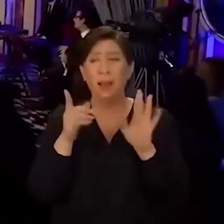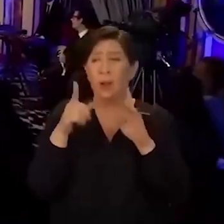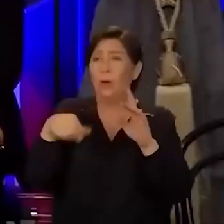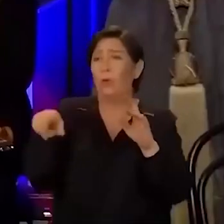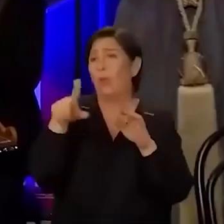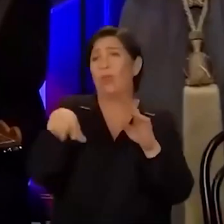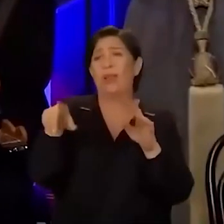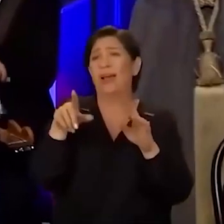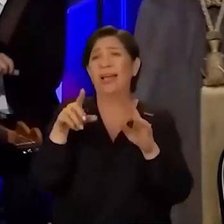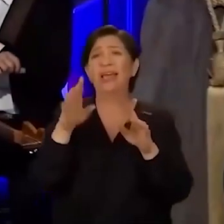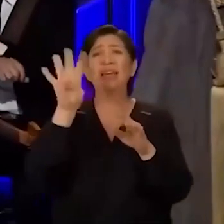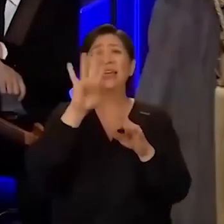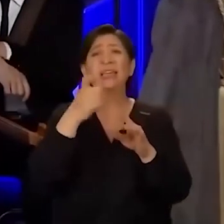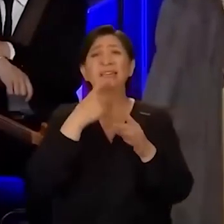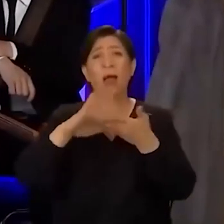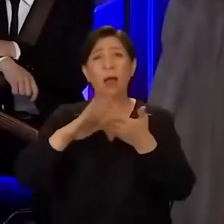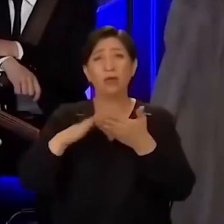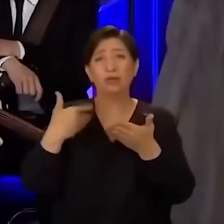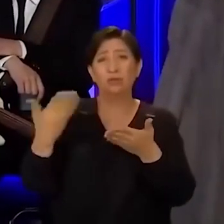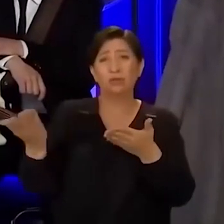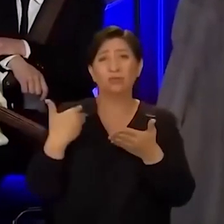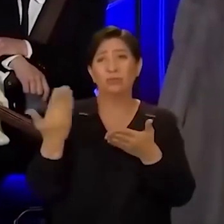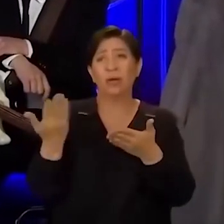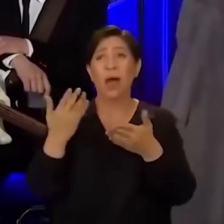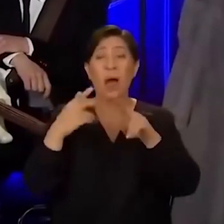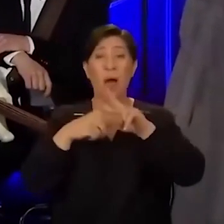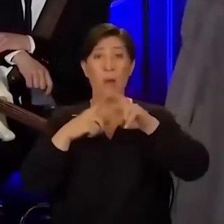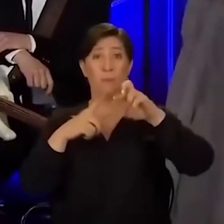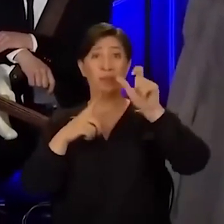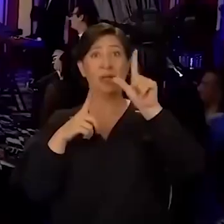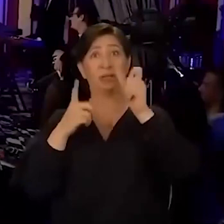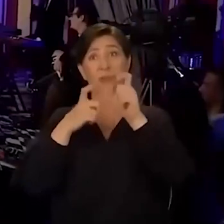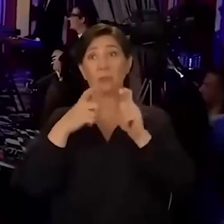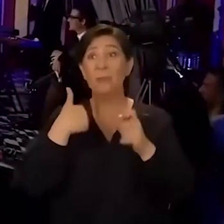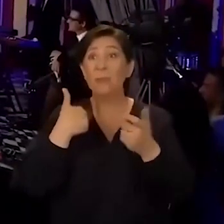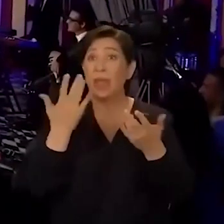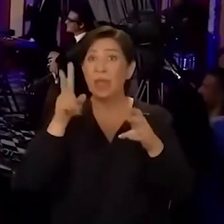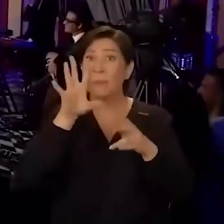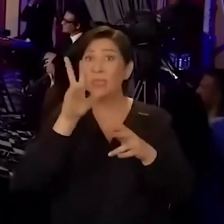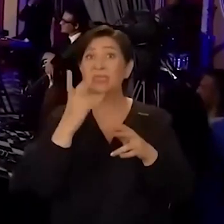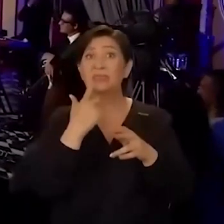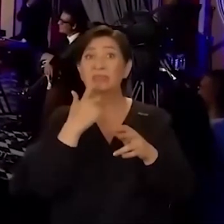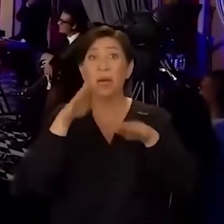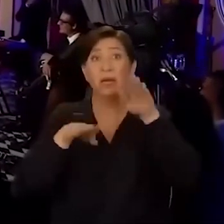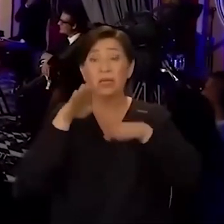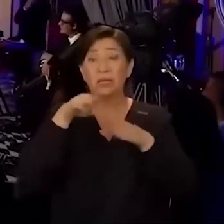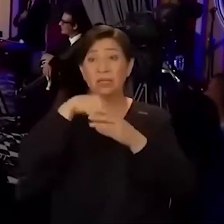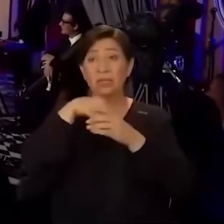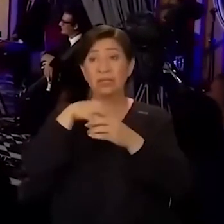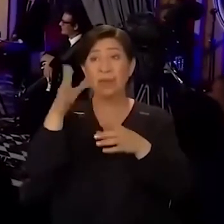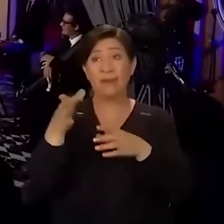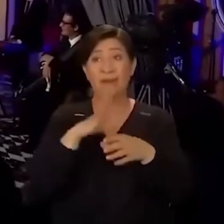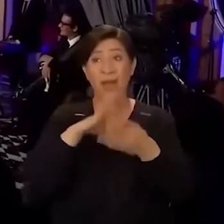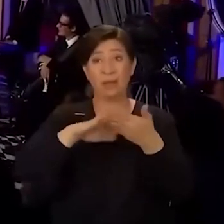Oluşmuyor. Nasıl oluşmuyor? Hepsi 40 yıldır arkadaşım yani. A-plus insanların hepsi… Benim de nereden baksan 25 yıllık arkadaşlarım var burada. Hangi 25